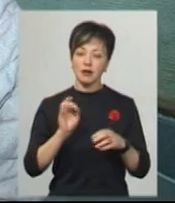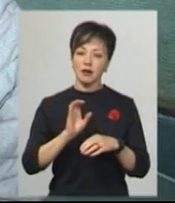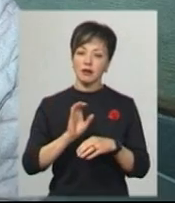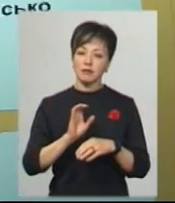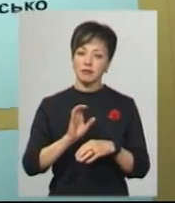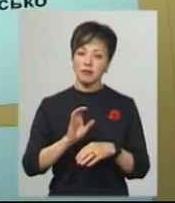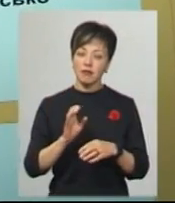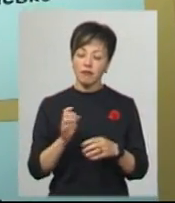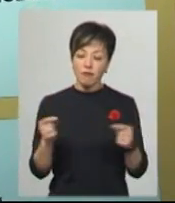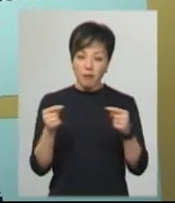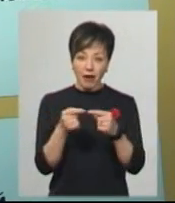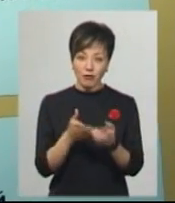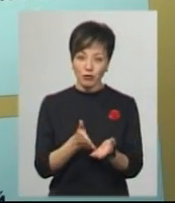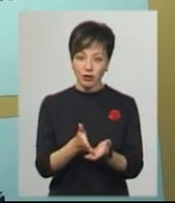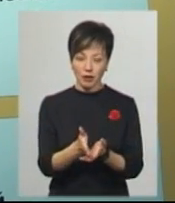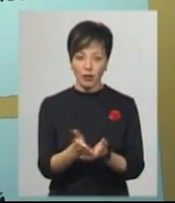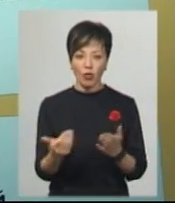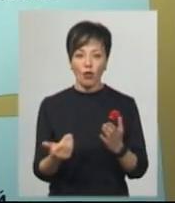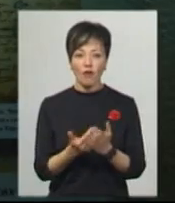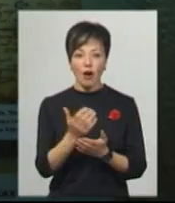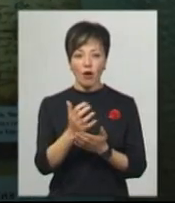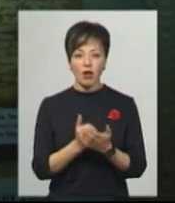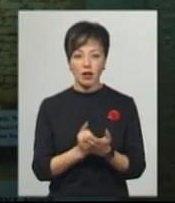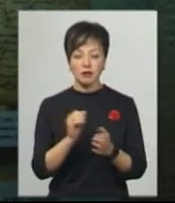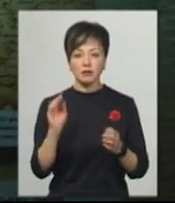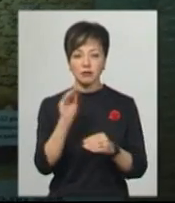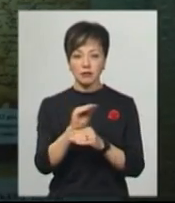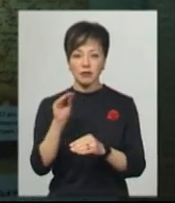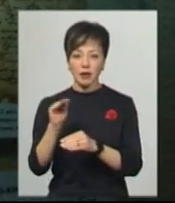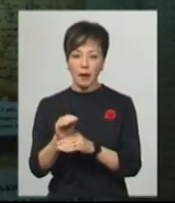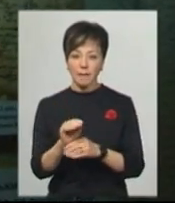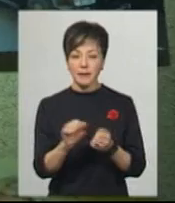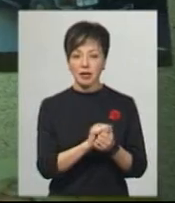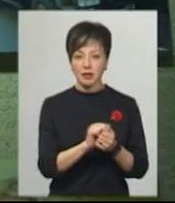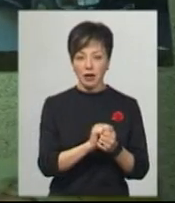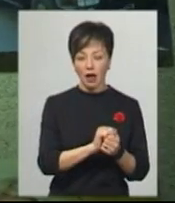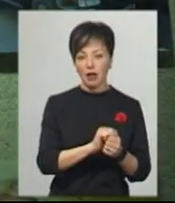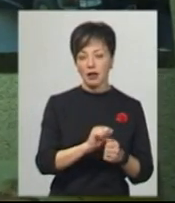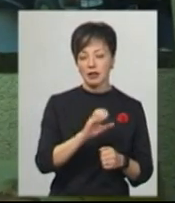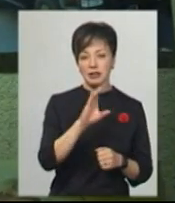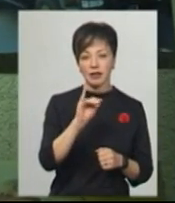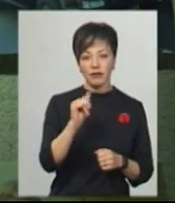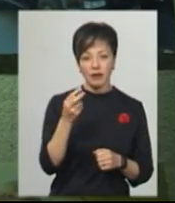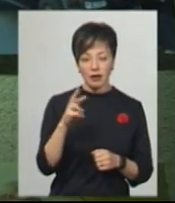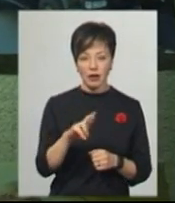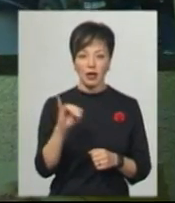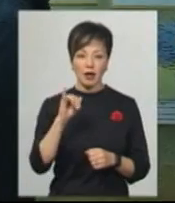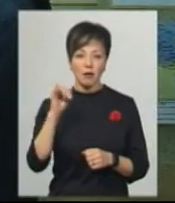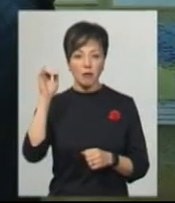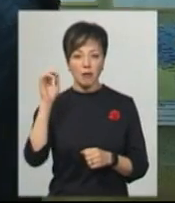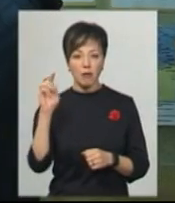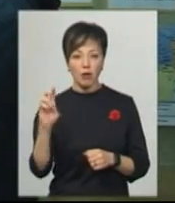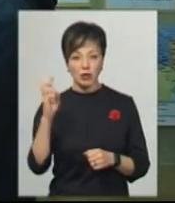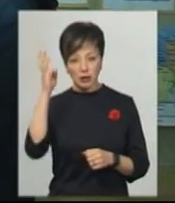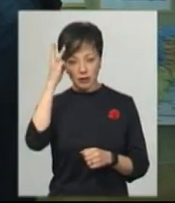певному ракурсі. Нова колекція музею поповниться матеріалом часів скіфі та доби Богдана Хмельницького до часів російсько-української війни.